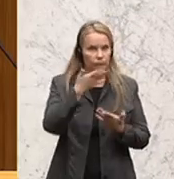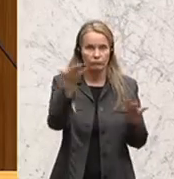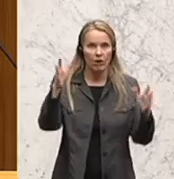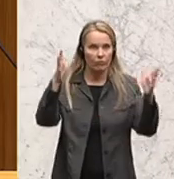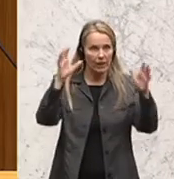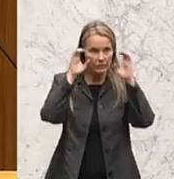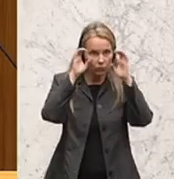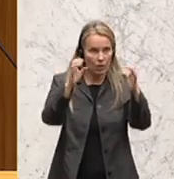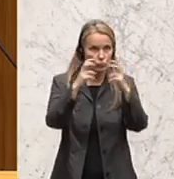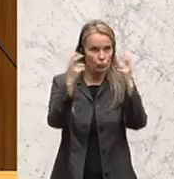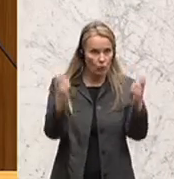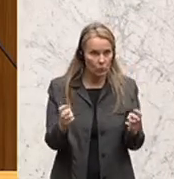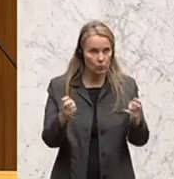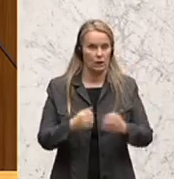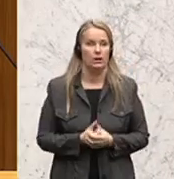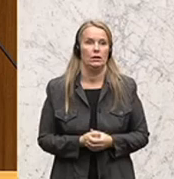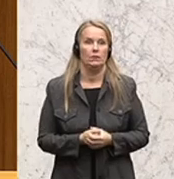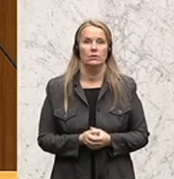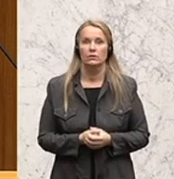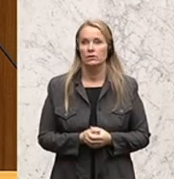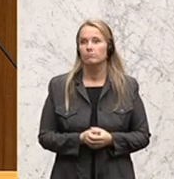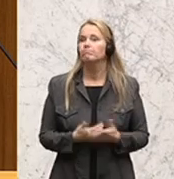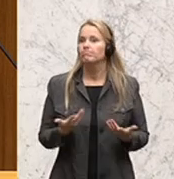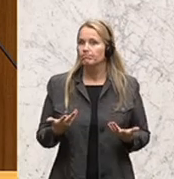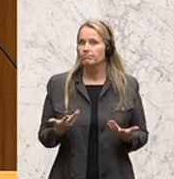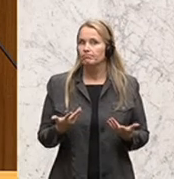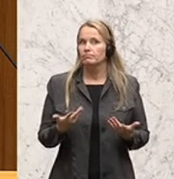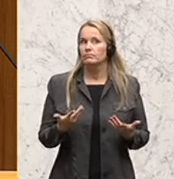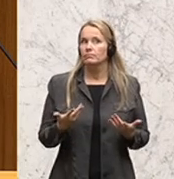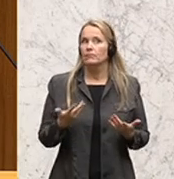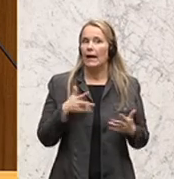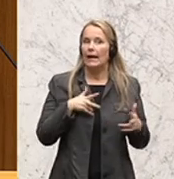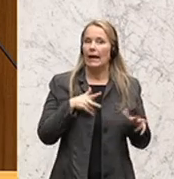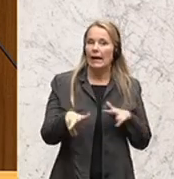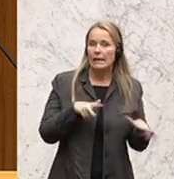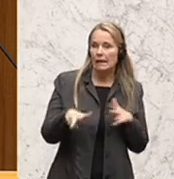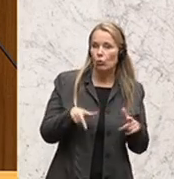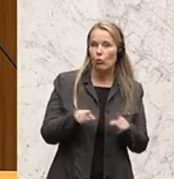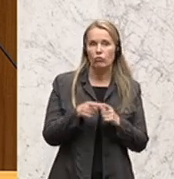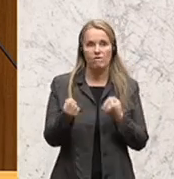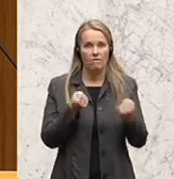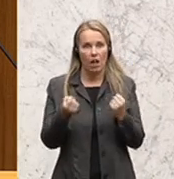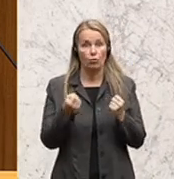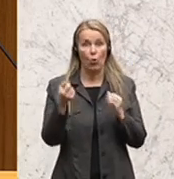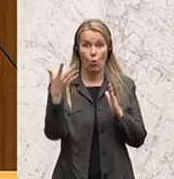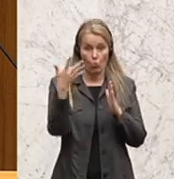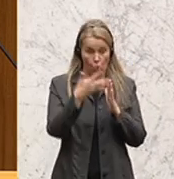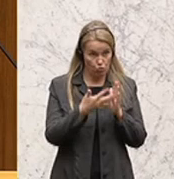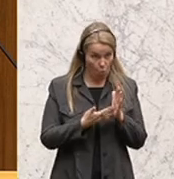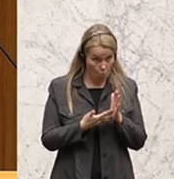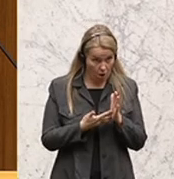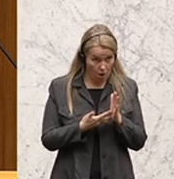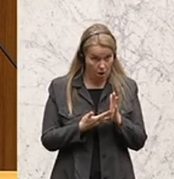Fernsehgeräten zu Hause. Die Kontrolle von Regierung und Verwaltung ist neben